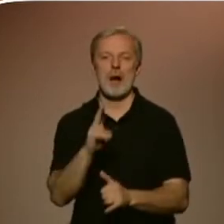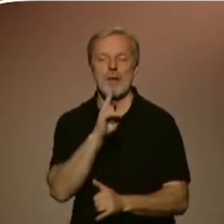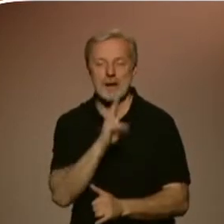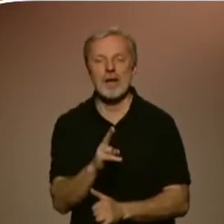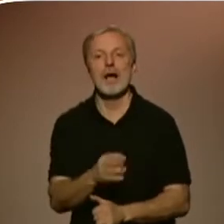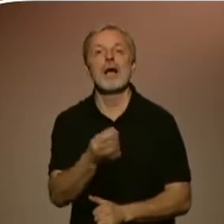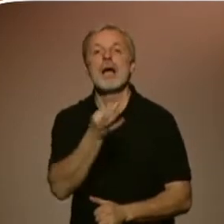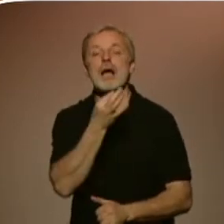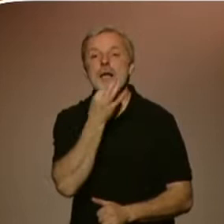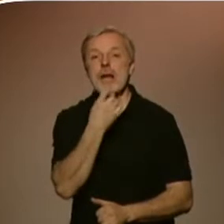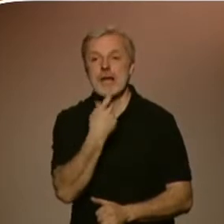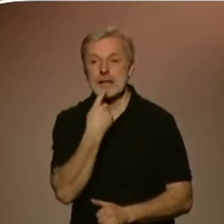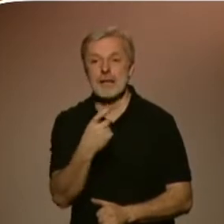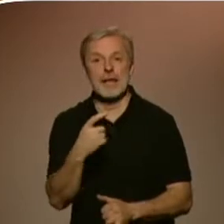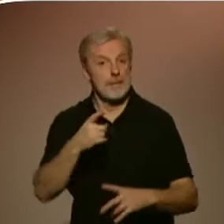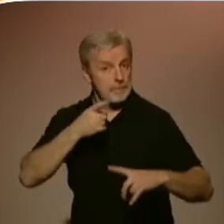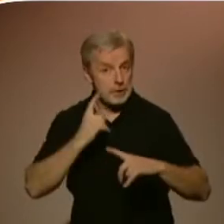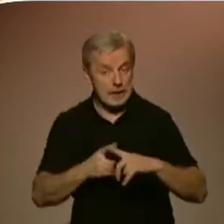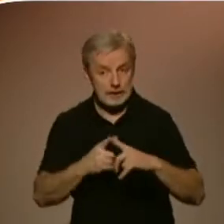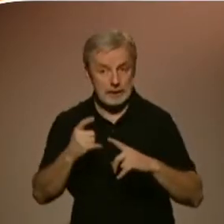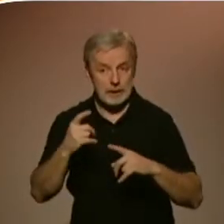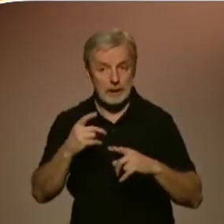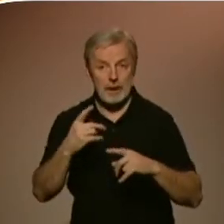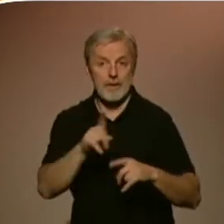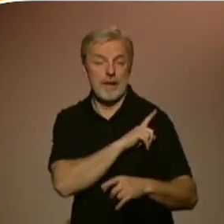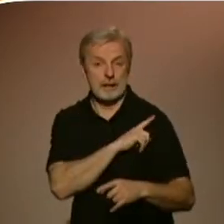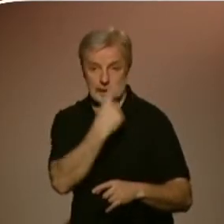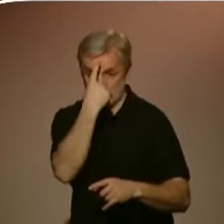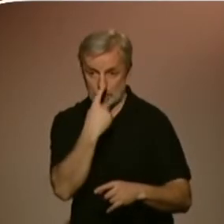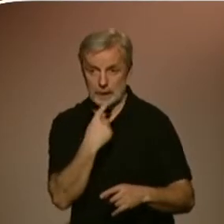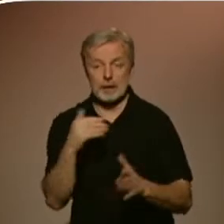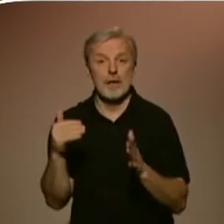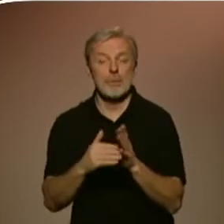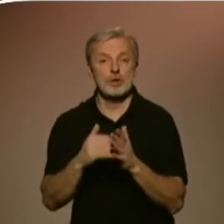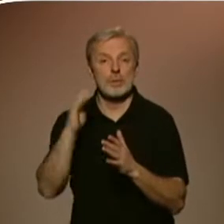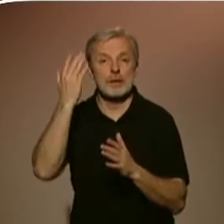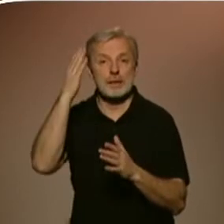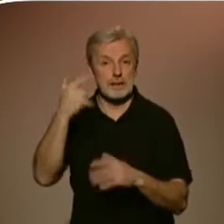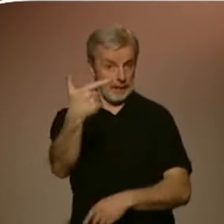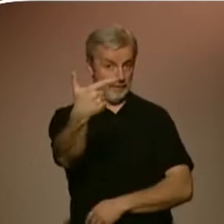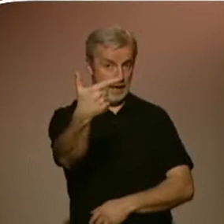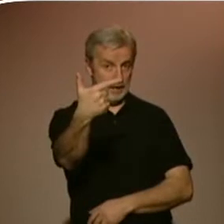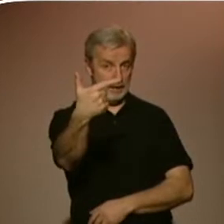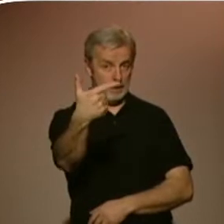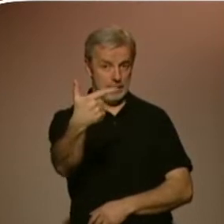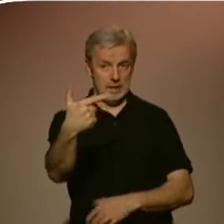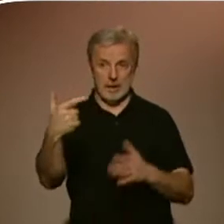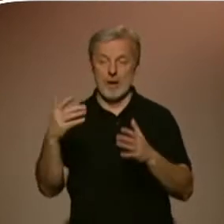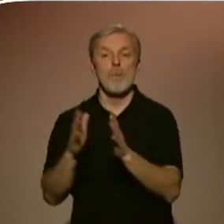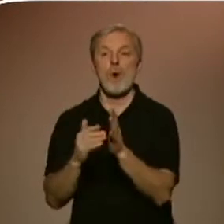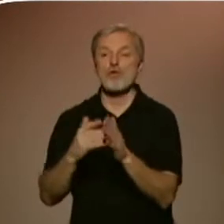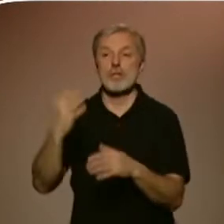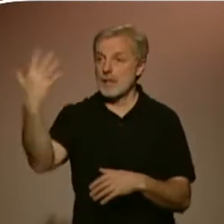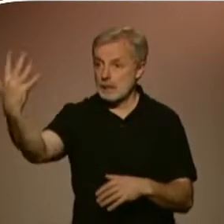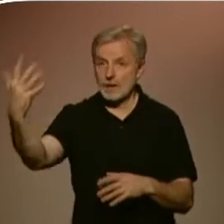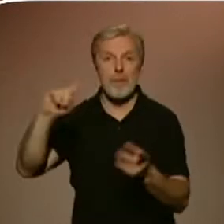autoportré, tak potřebujete dvě zrcadla. Protože v jednom zrcadle jsou obrácené strany, takže vy se vlastně nevidíte tak, jak vás vidí ostatní lidé. Takže pokud